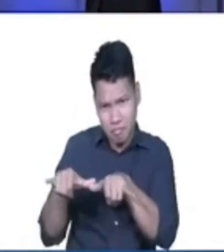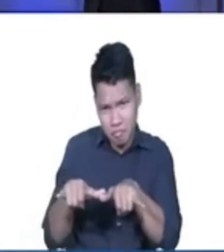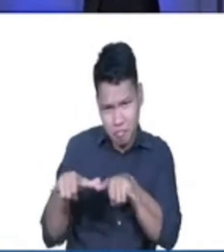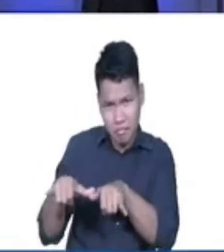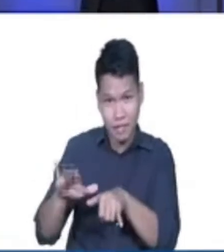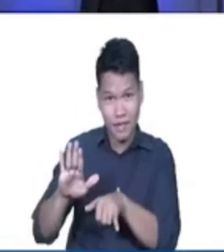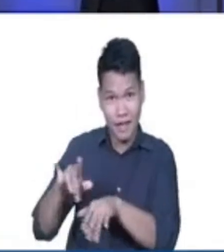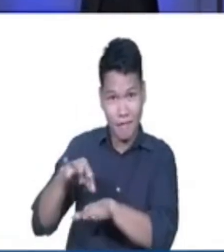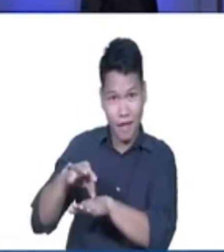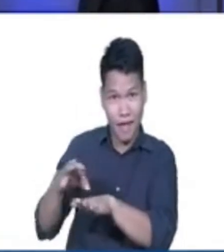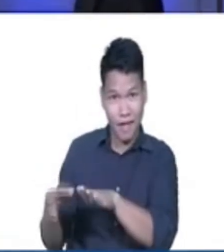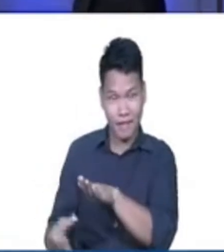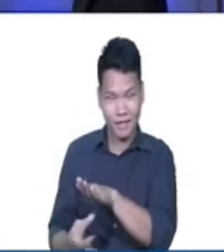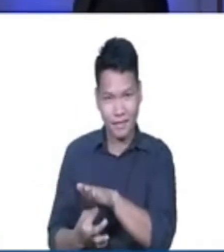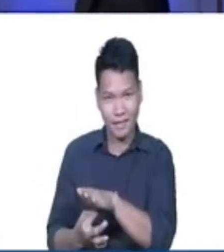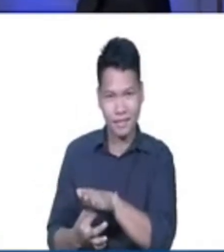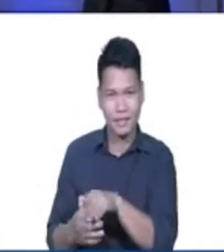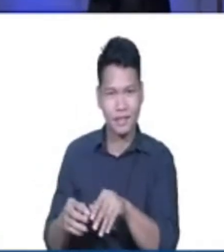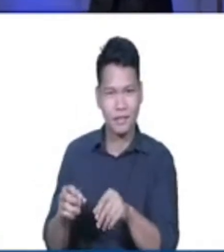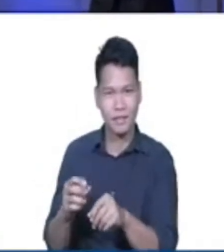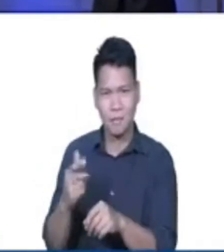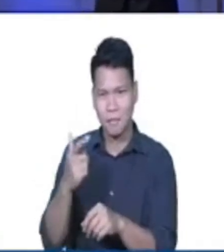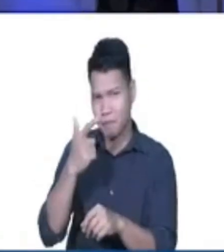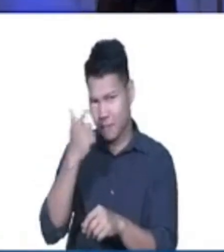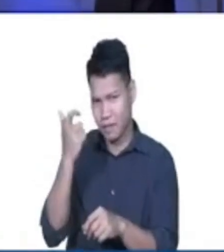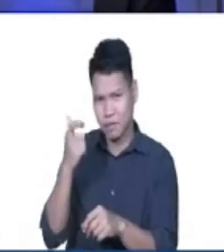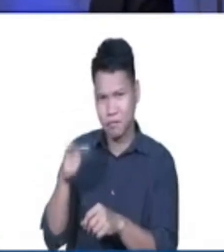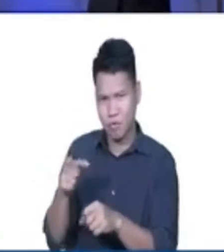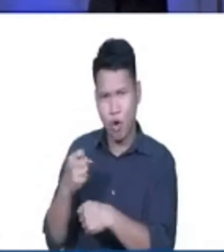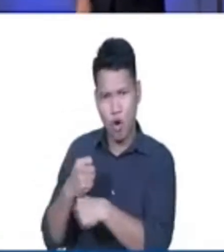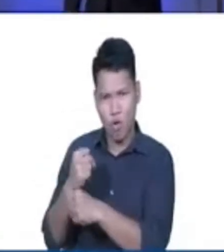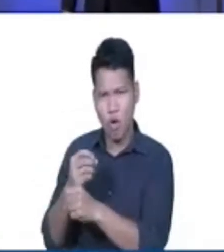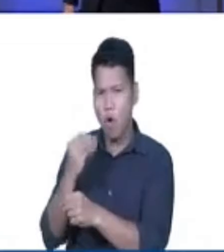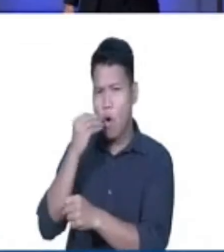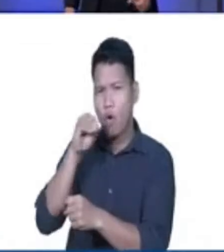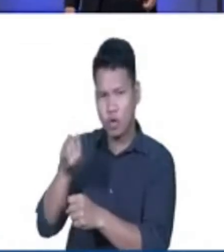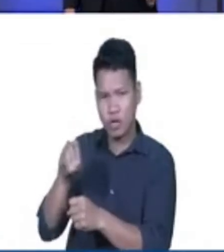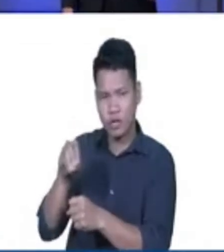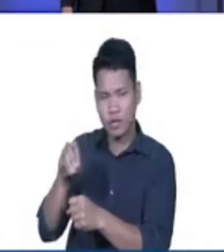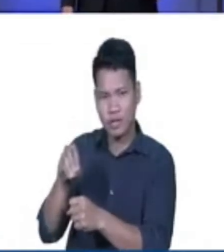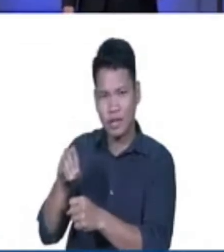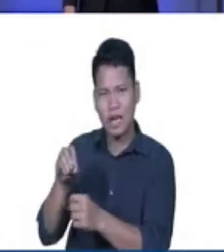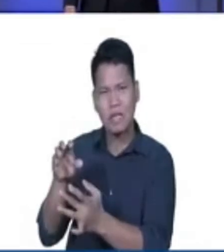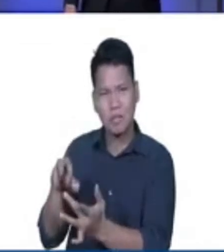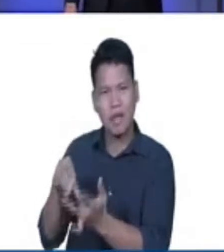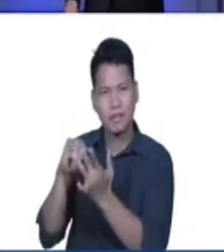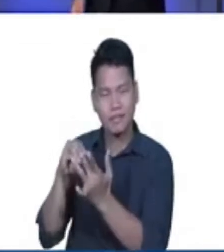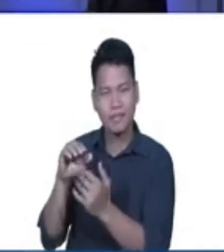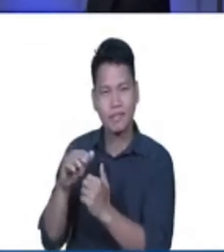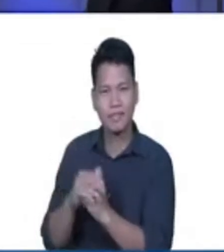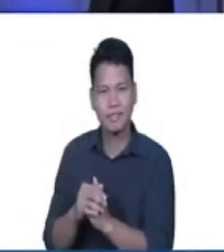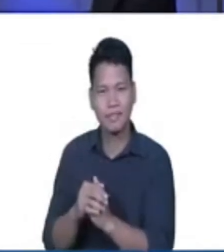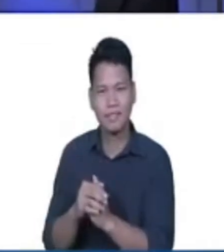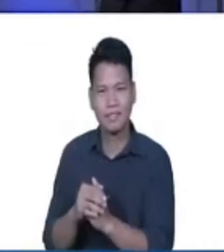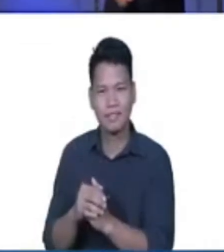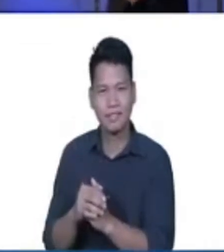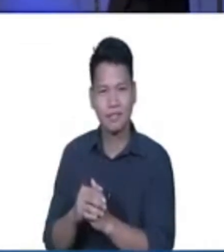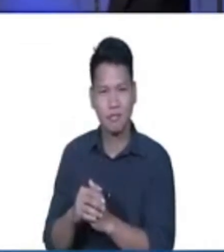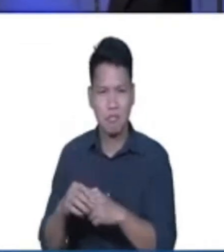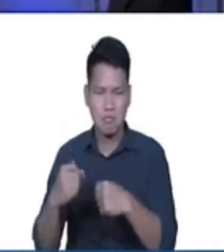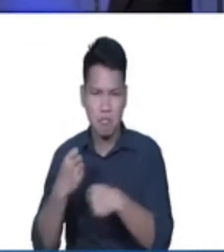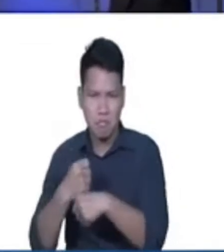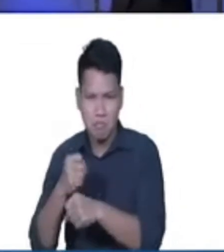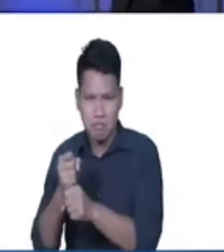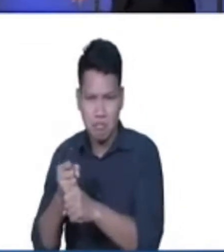paa dahil made to order ang kanyang sapatos. Ang sapatero ay